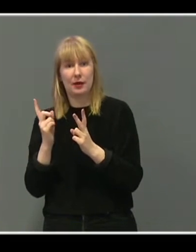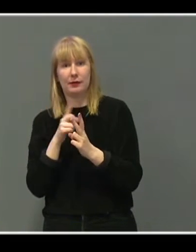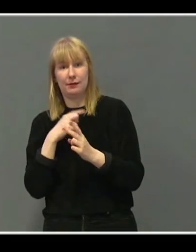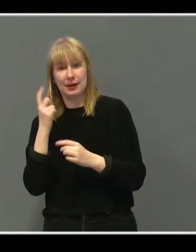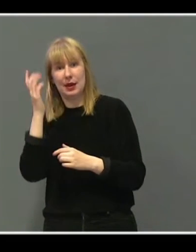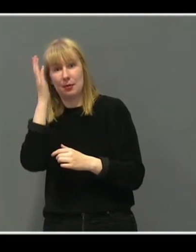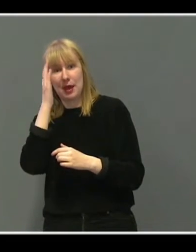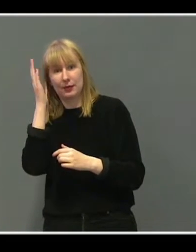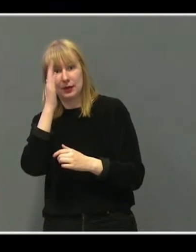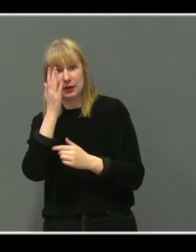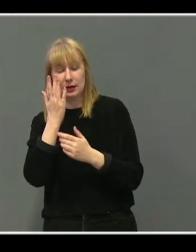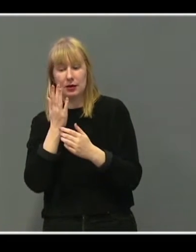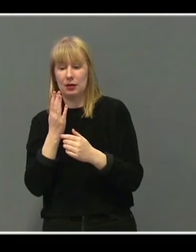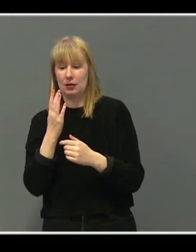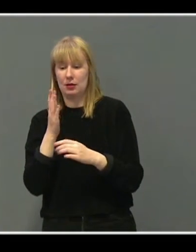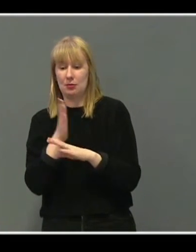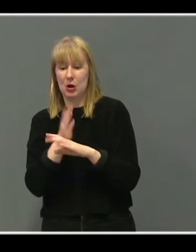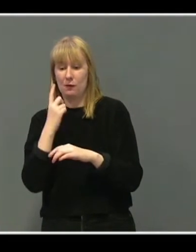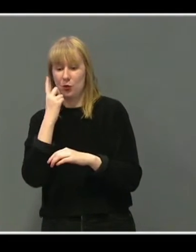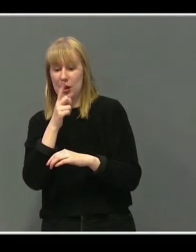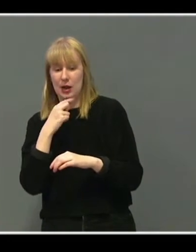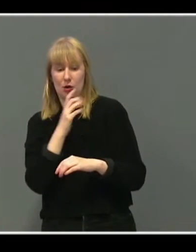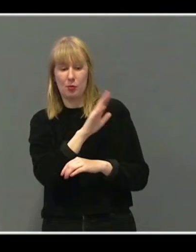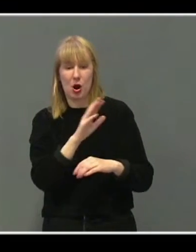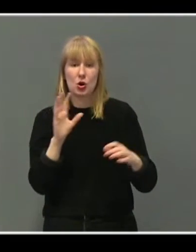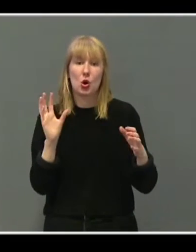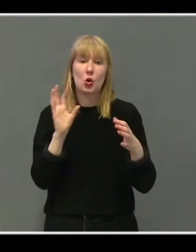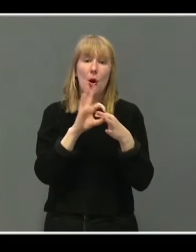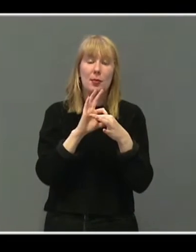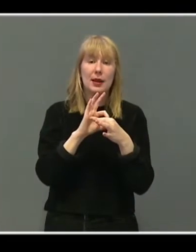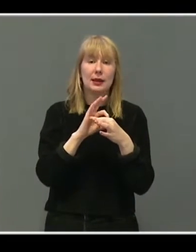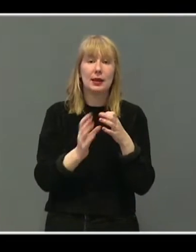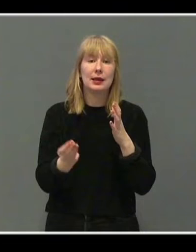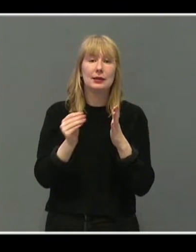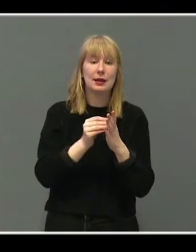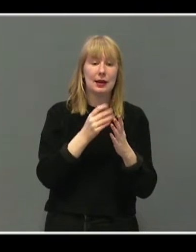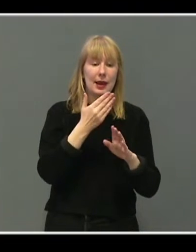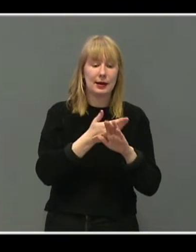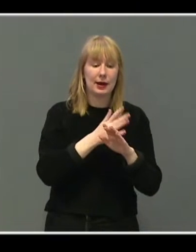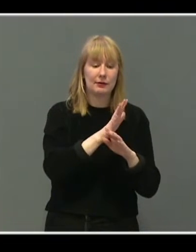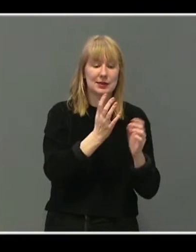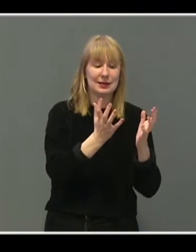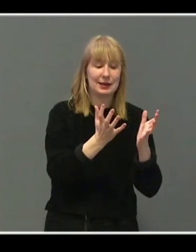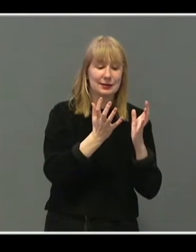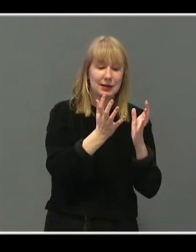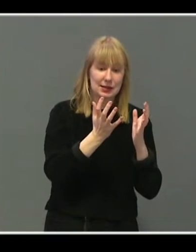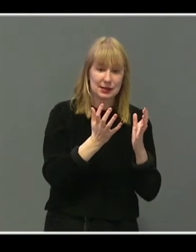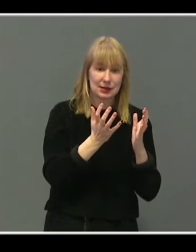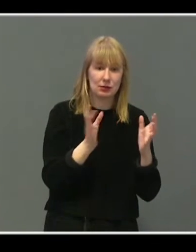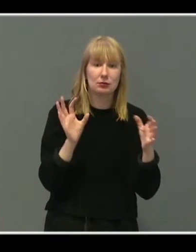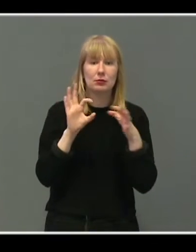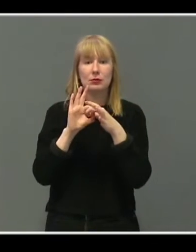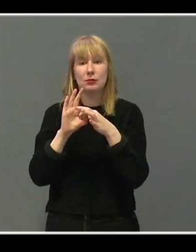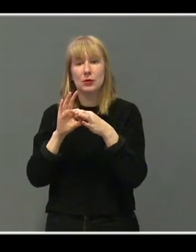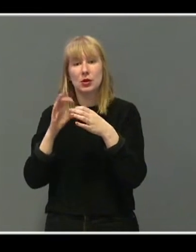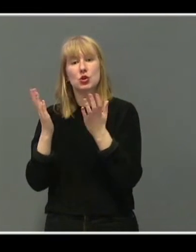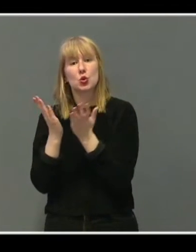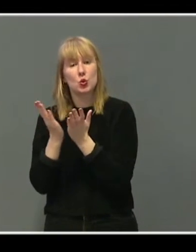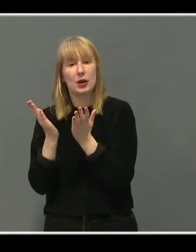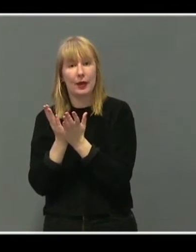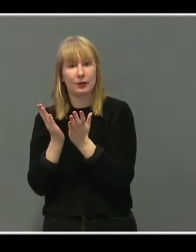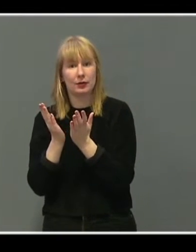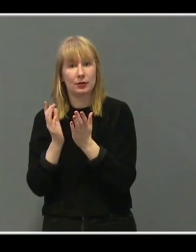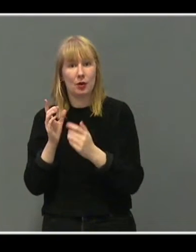Både bygge bro mellom foreldre og barn, men også bygge bro mellom elevens interesse inne i skolen. Men også, tenker jeg,